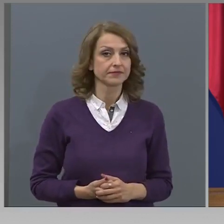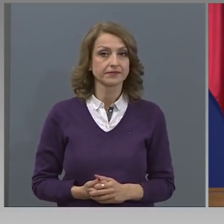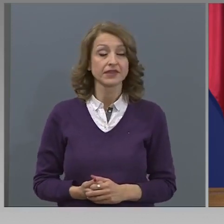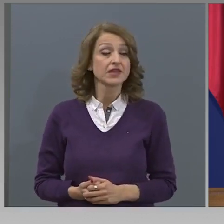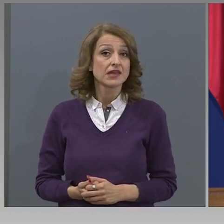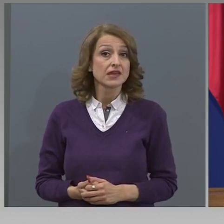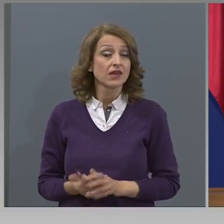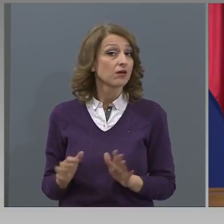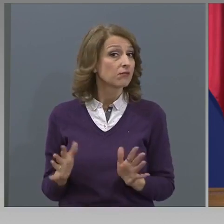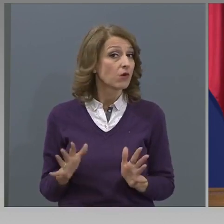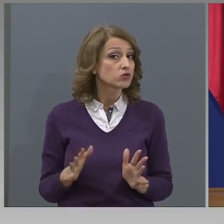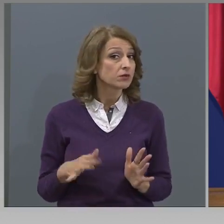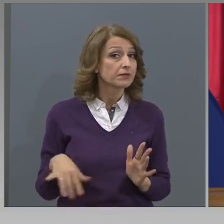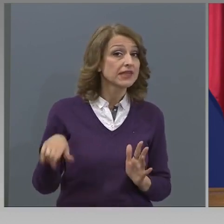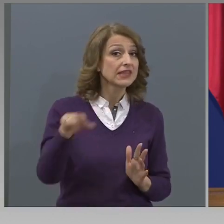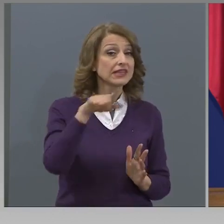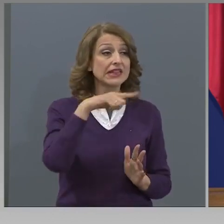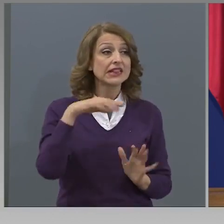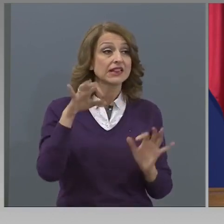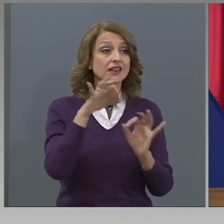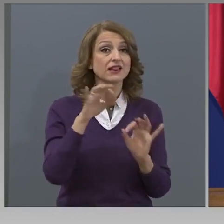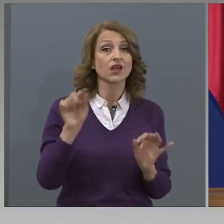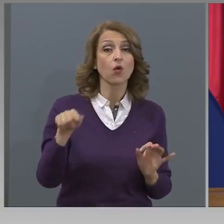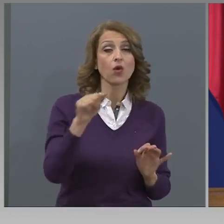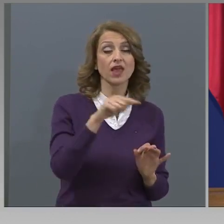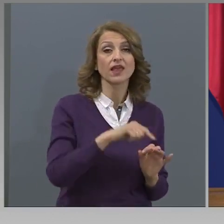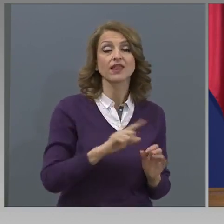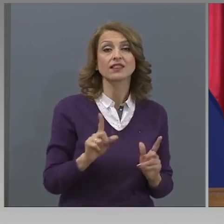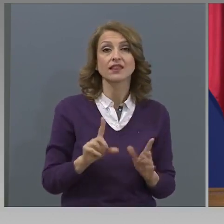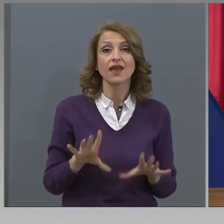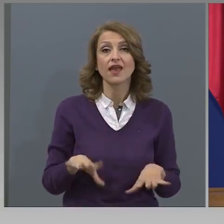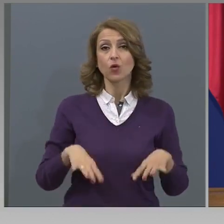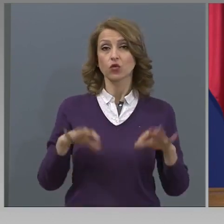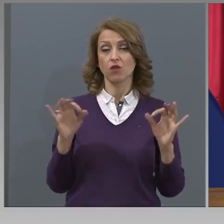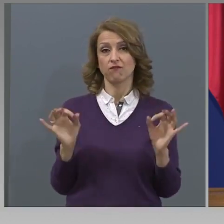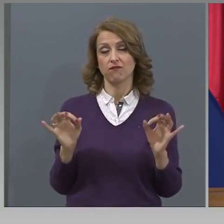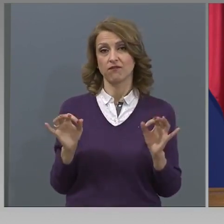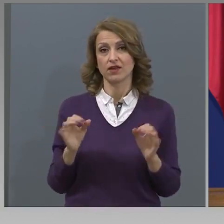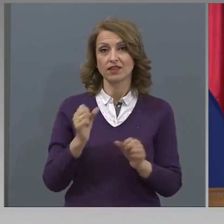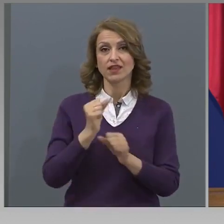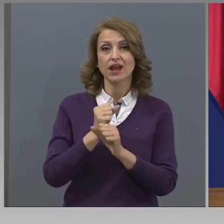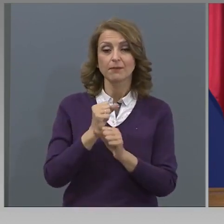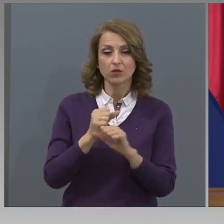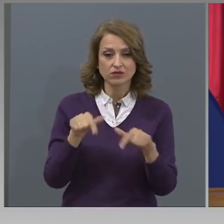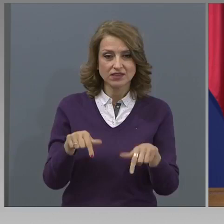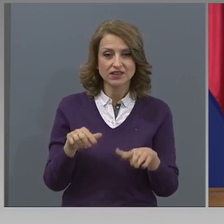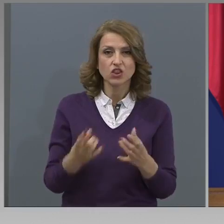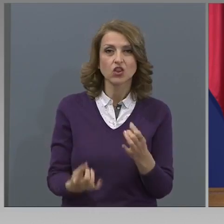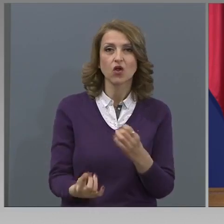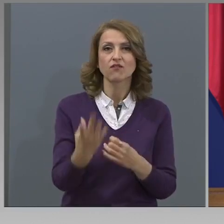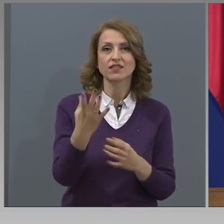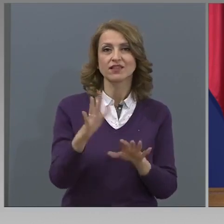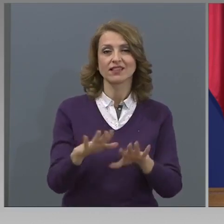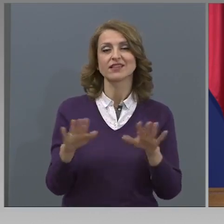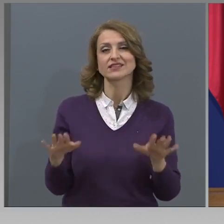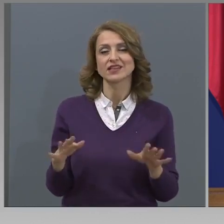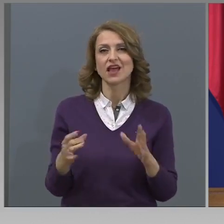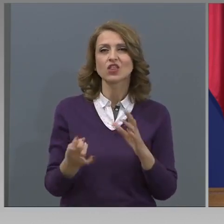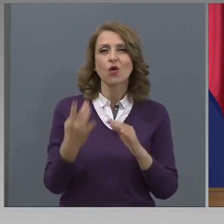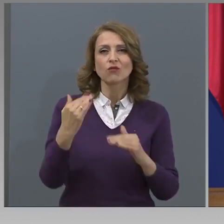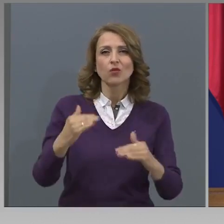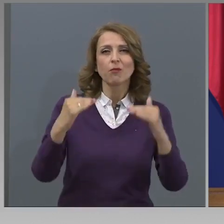Може би никой от нас не е достатъчно подготвен да работи с днешното поколение деца и ученици.